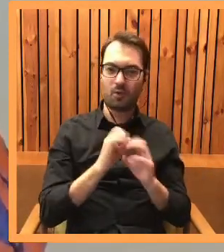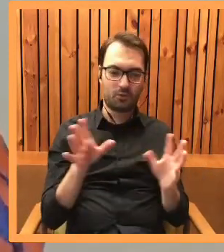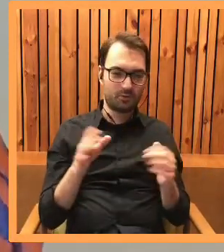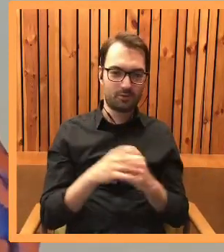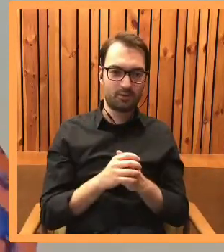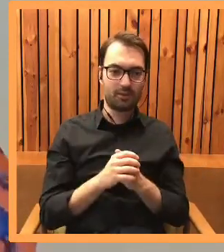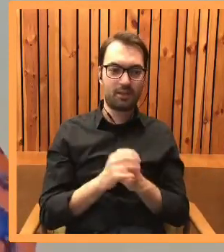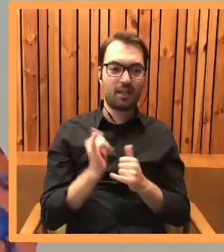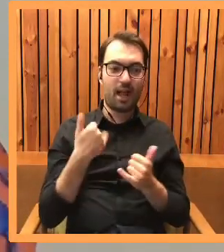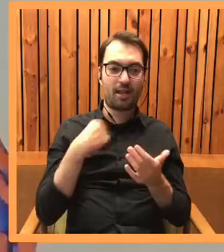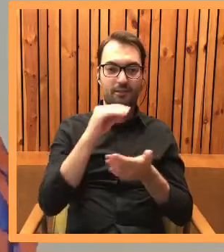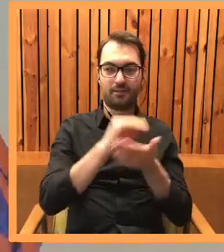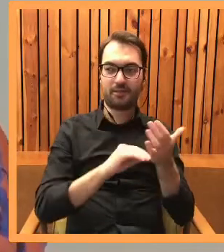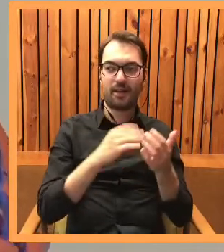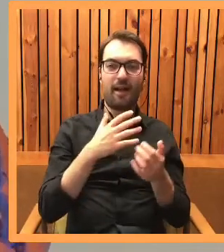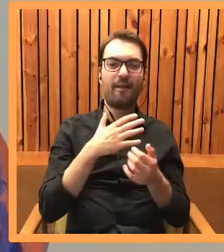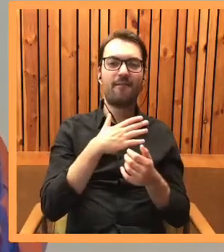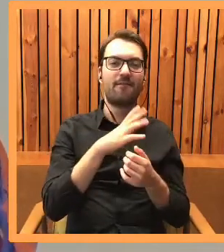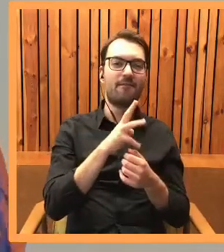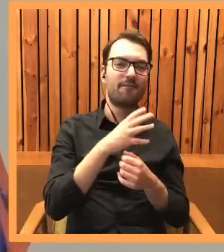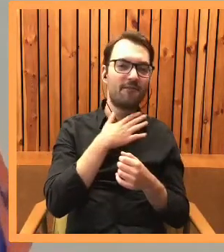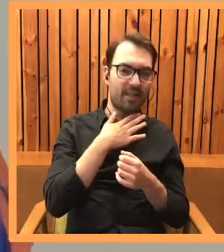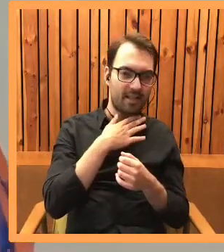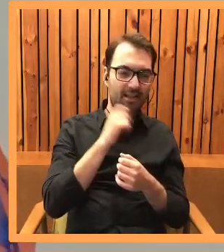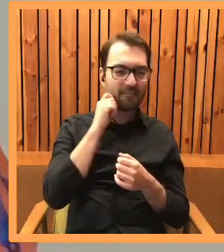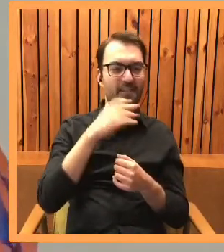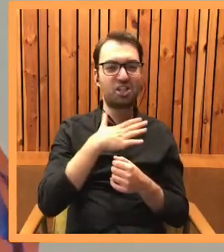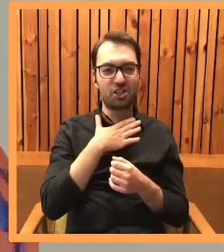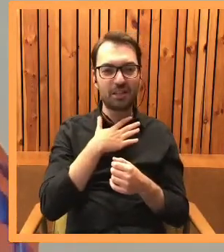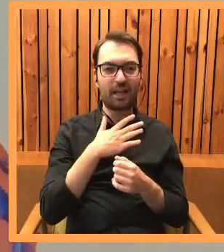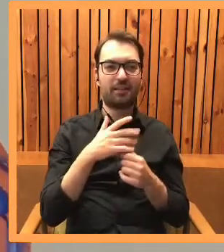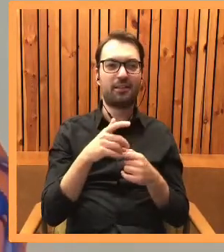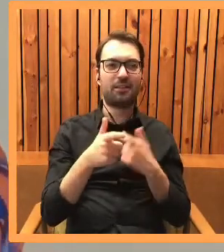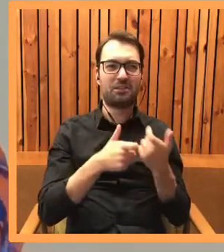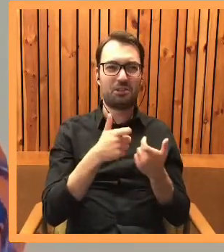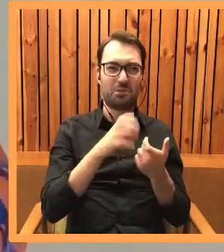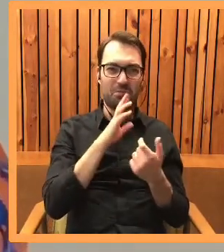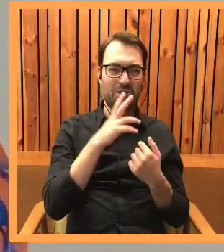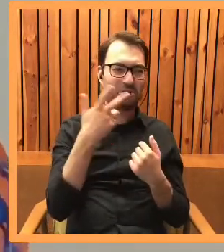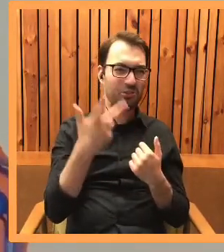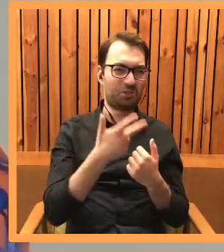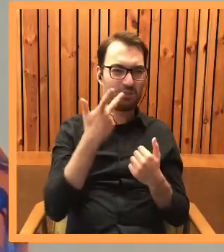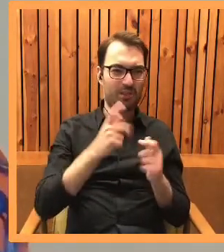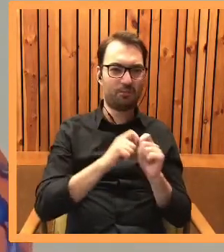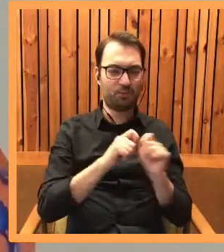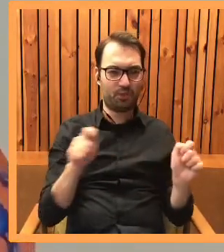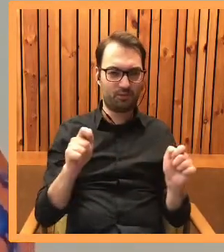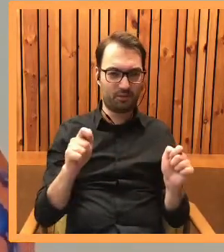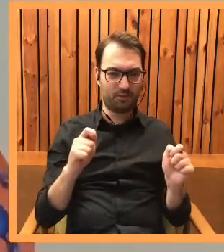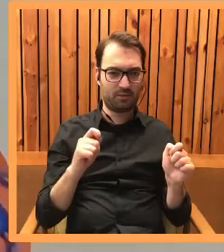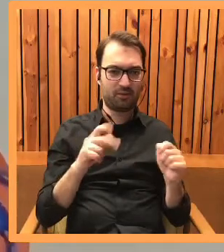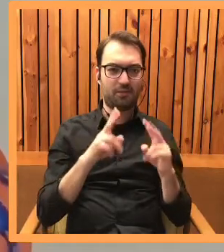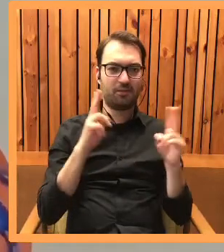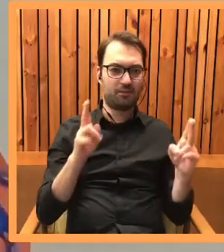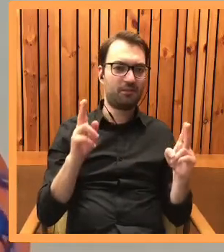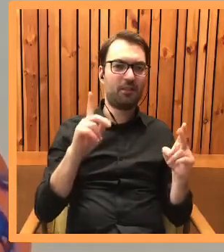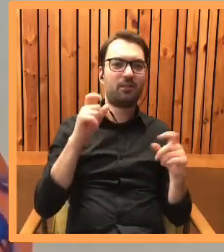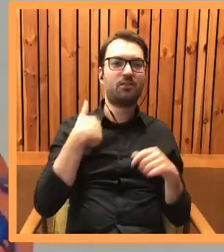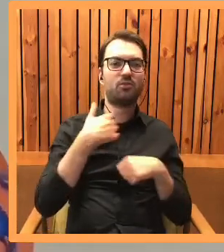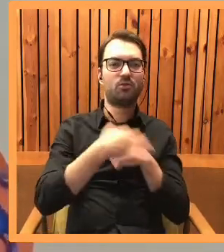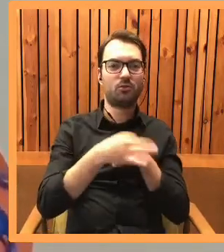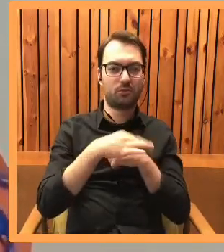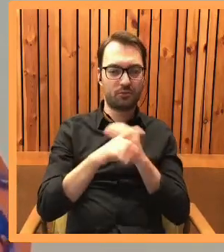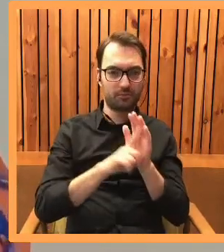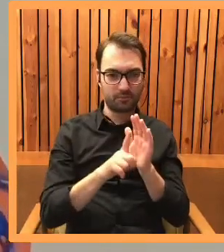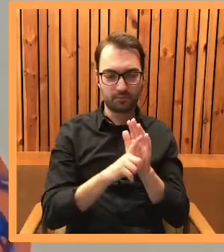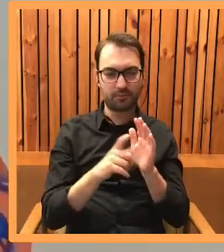Po tym, jak napisałam Wilka i Wilczycę, zrobiłam sobie, chyba były trzy lata przerwy, kiedy zaczęłam studiować